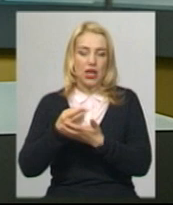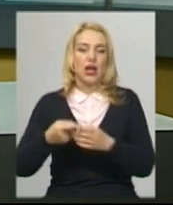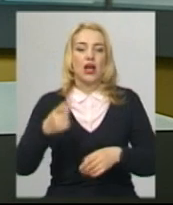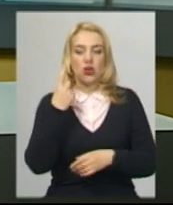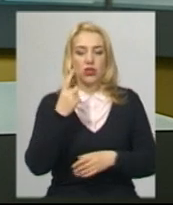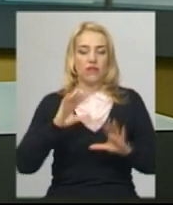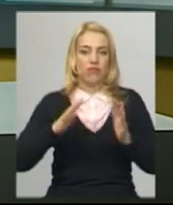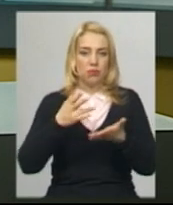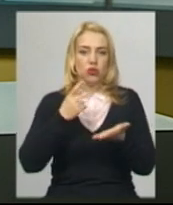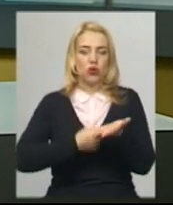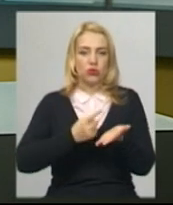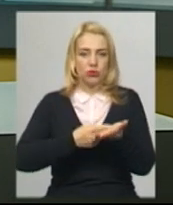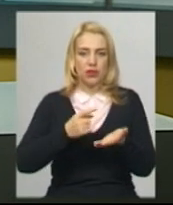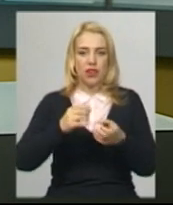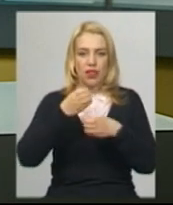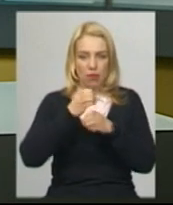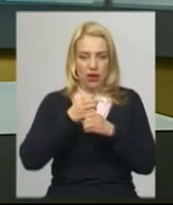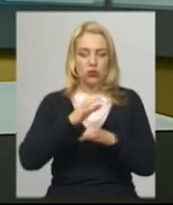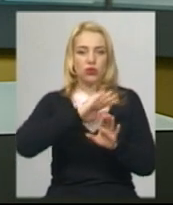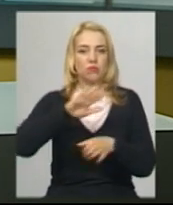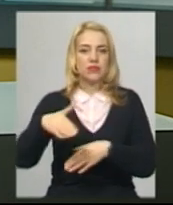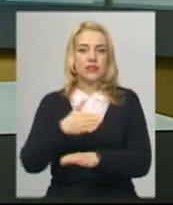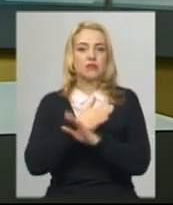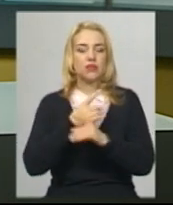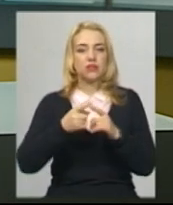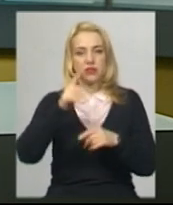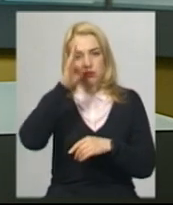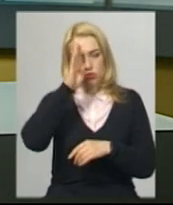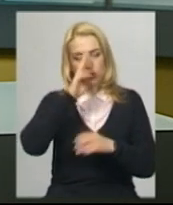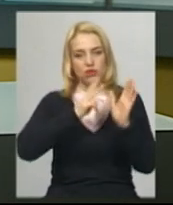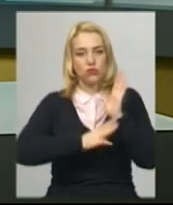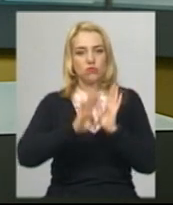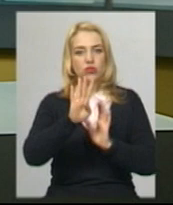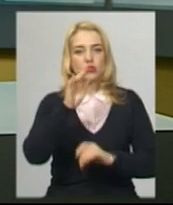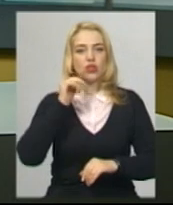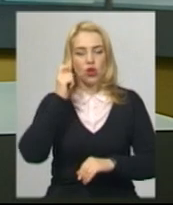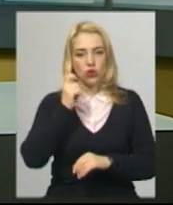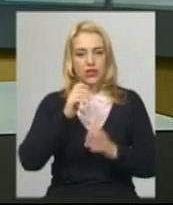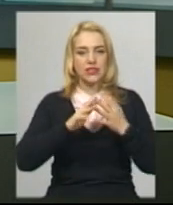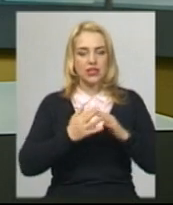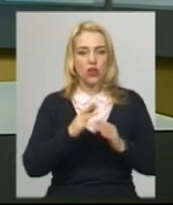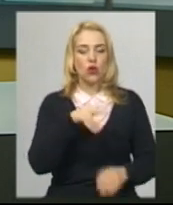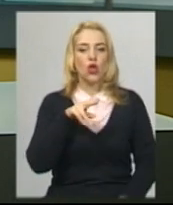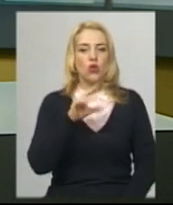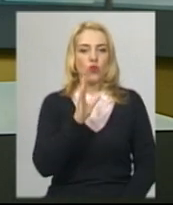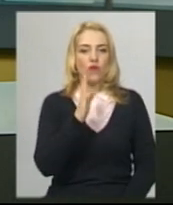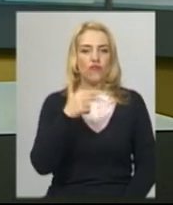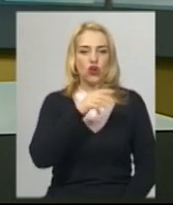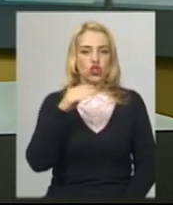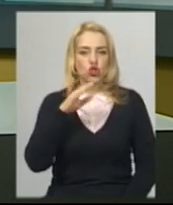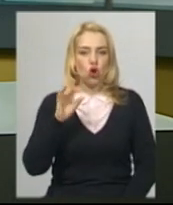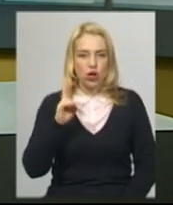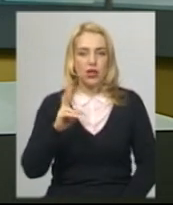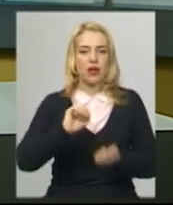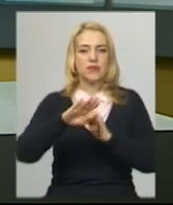підтвердили у пацієнта після його смерті. Це 84-річний чоловік села Довжо Кам'янець-Подільського району, котрого